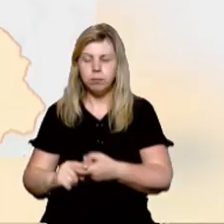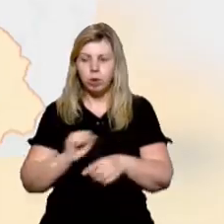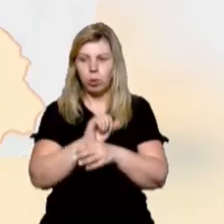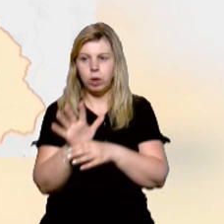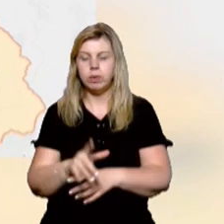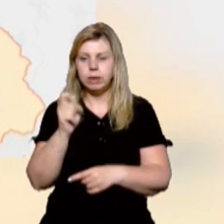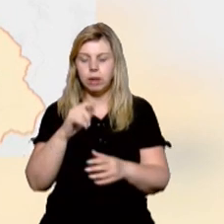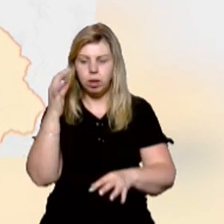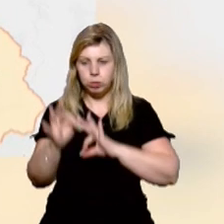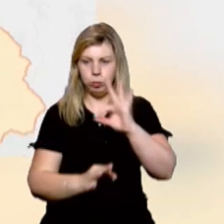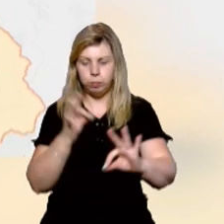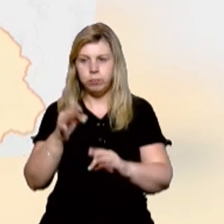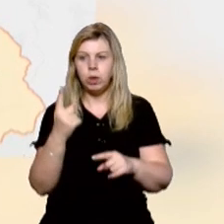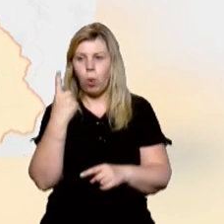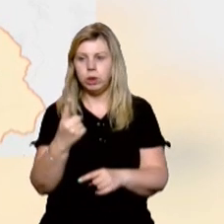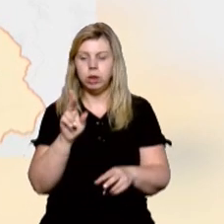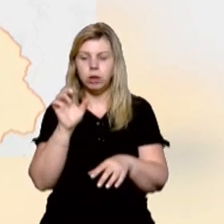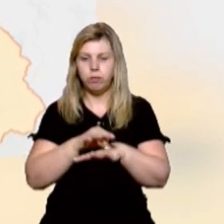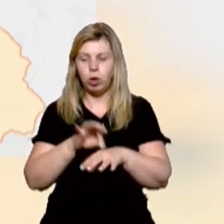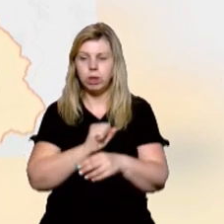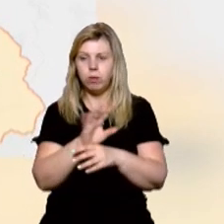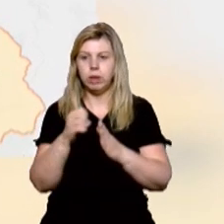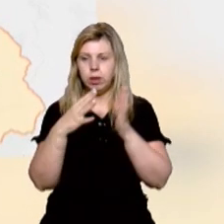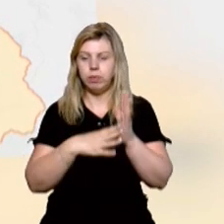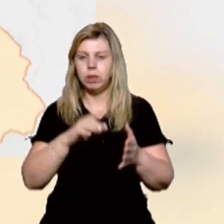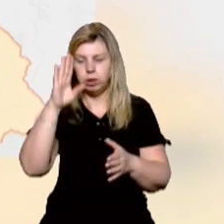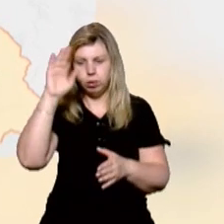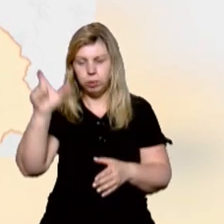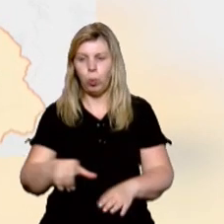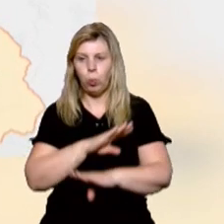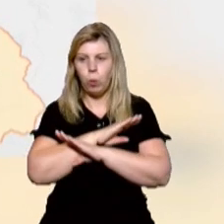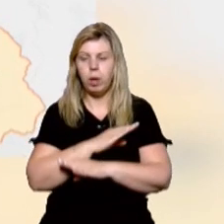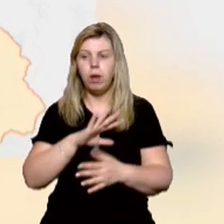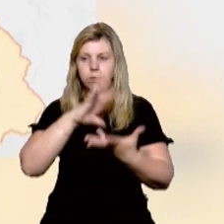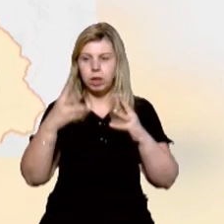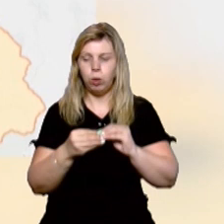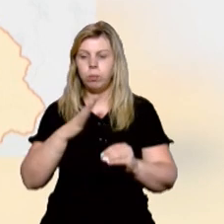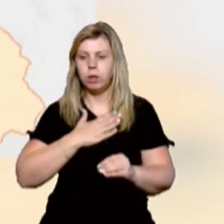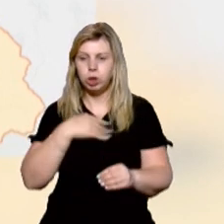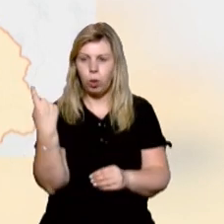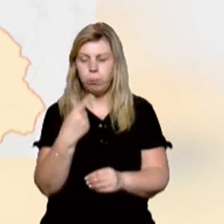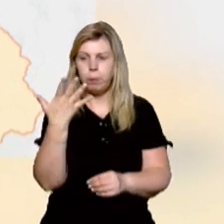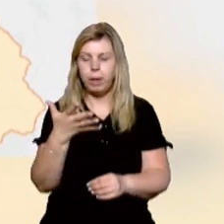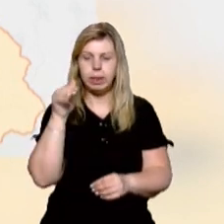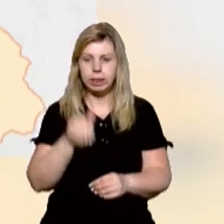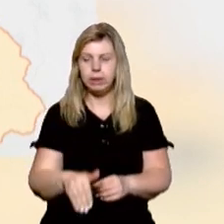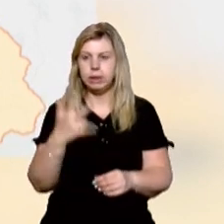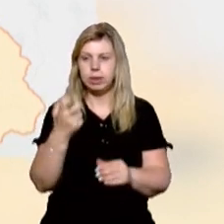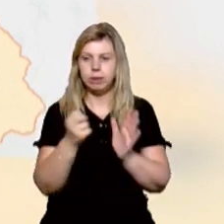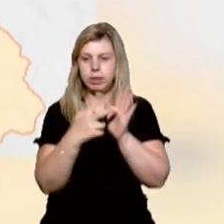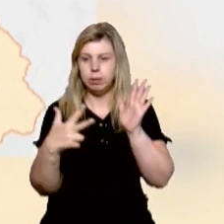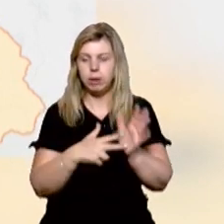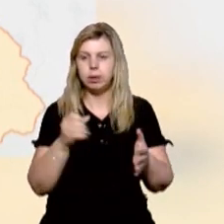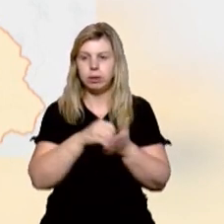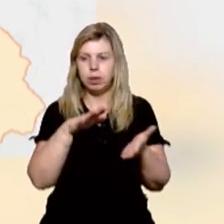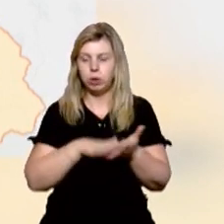коронавірусом за минулу добу. Один хворий на COVID-19 закарпатець помар. Загалом в нашій області 5 318